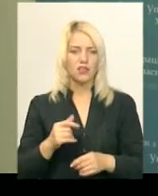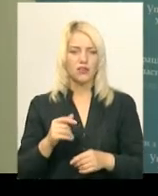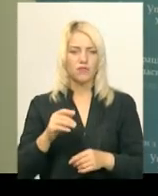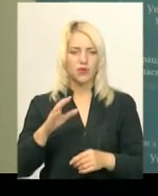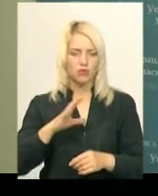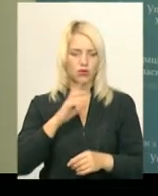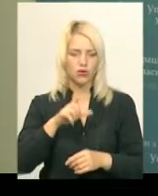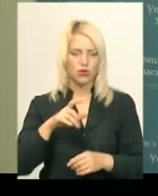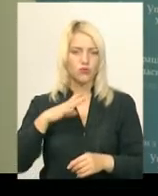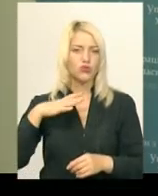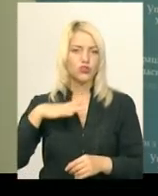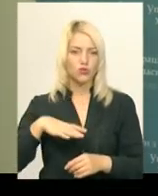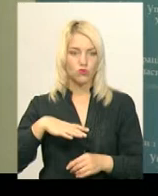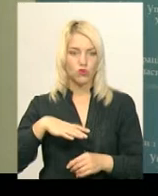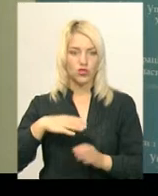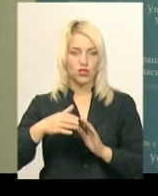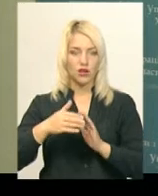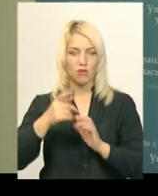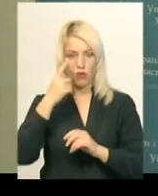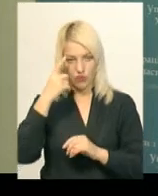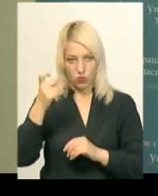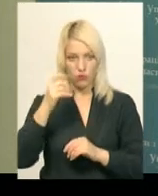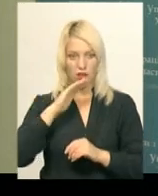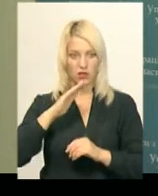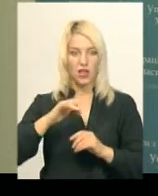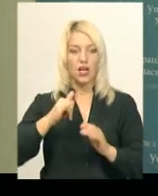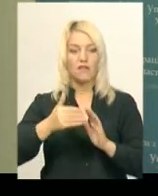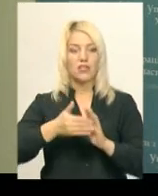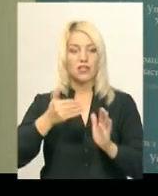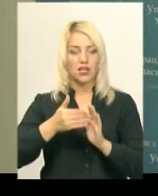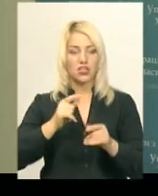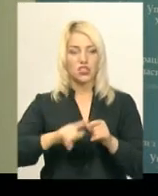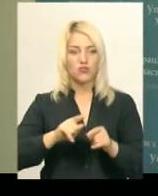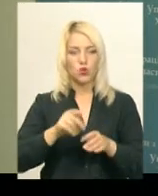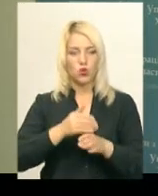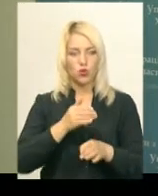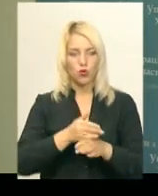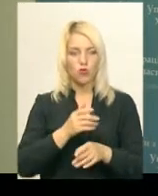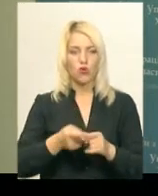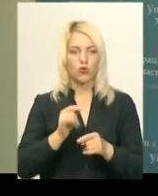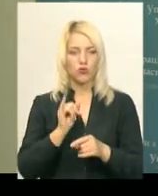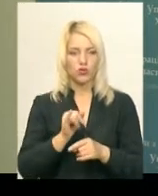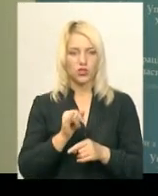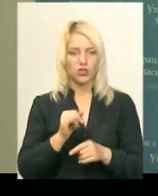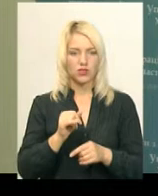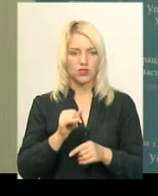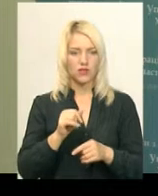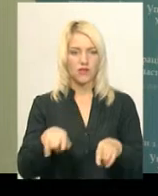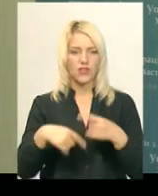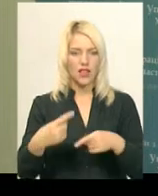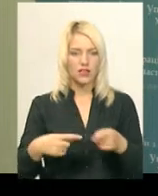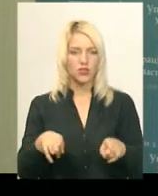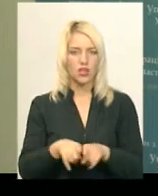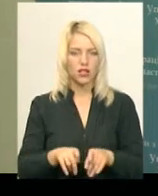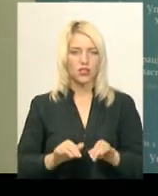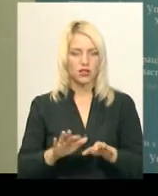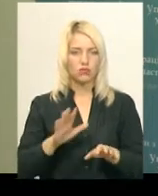Люди змушені були викликати повідомляти нашій швидку, викликати поліцію. Люди внаслідок таких дій були